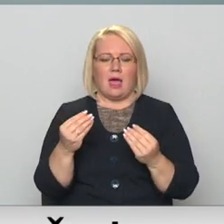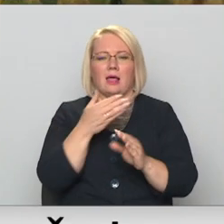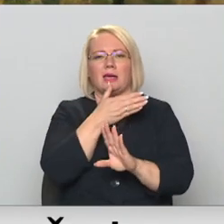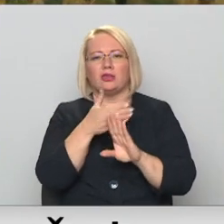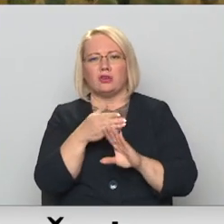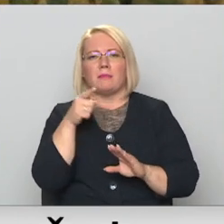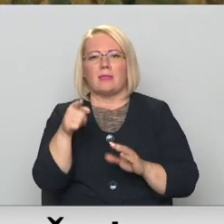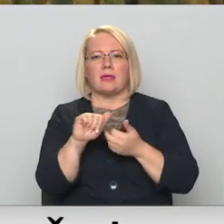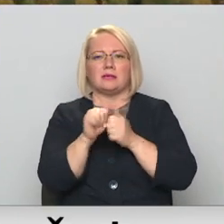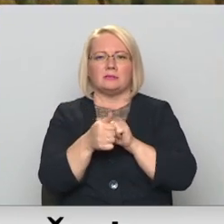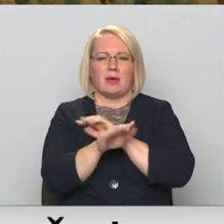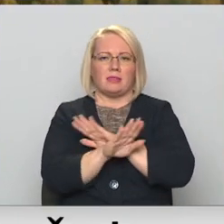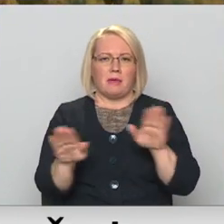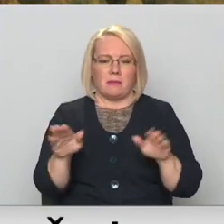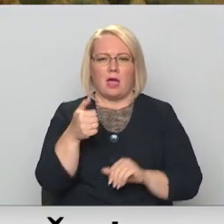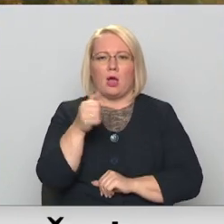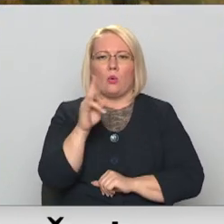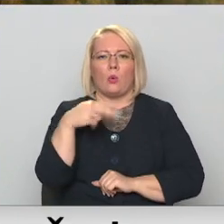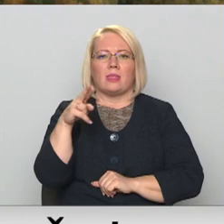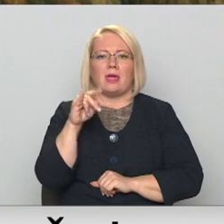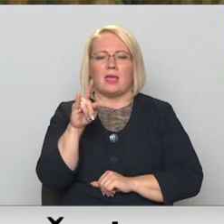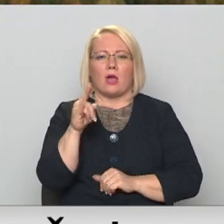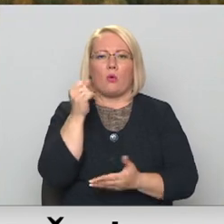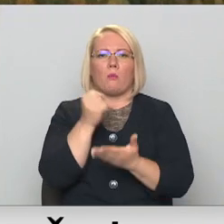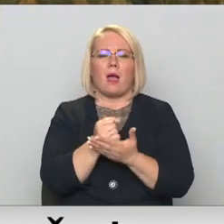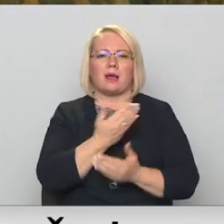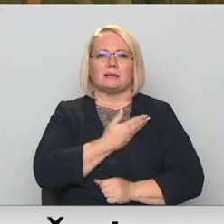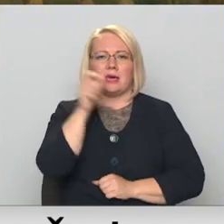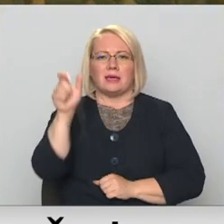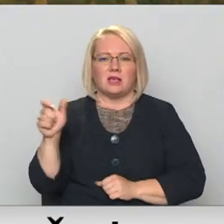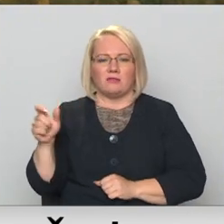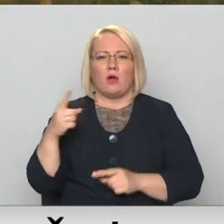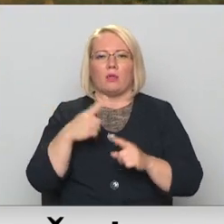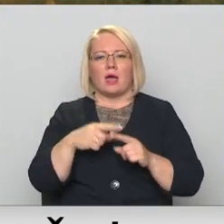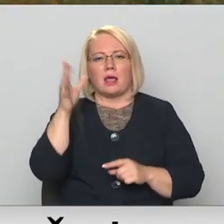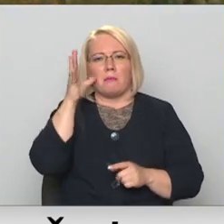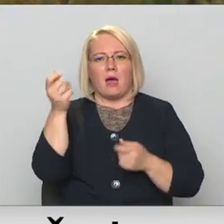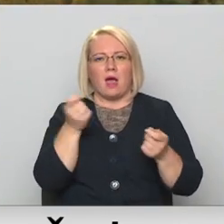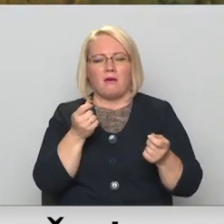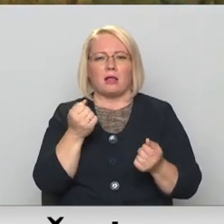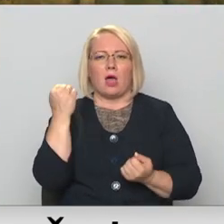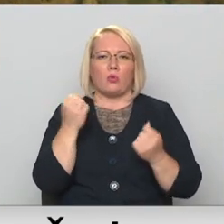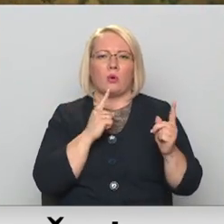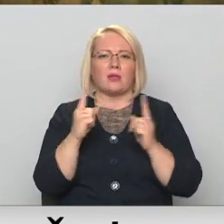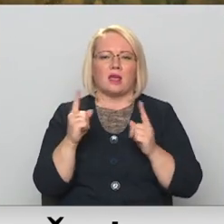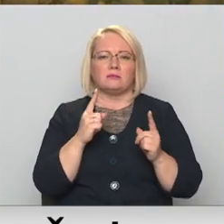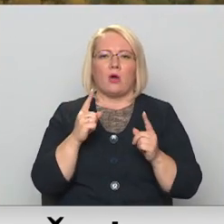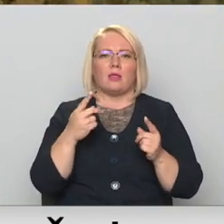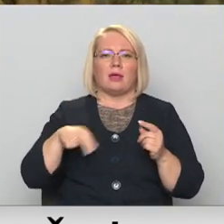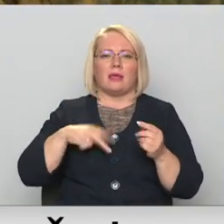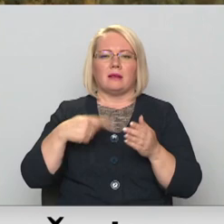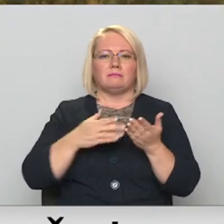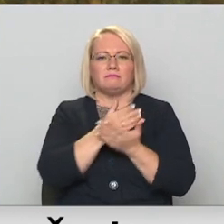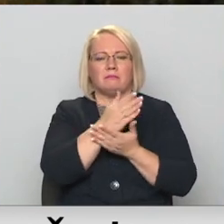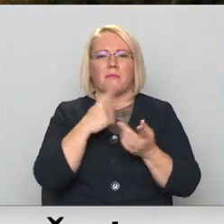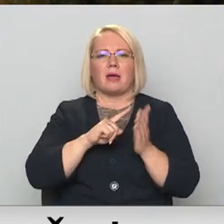izmaiņas nebija. Arī gudinieku pagasti iedzīvotāji un pagasti pārvalde autotransporta direkcijā vērsušies ar iesniegumu par reisu